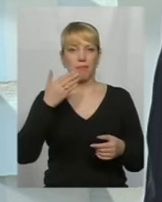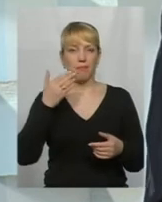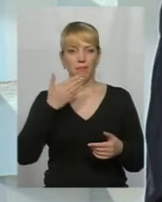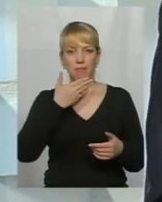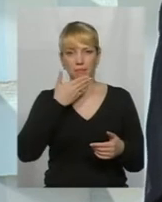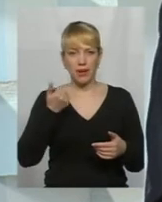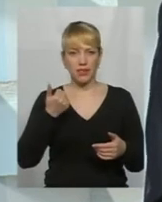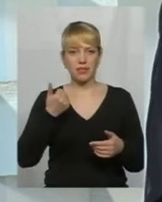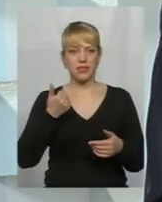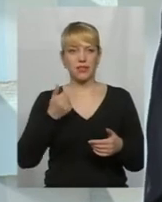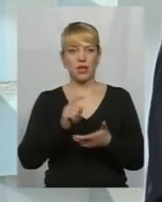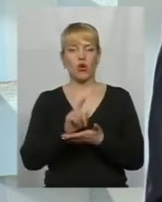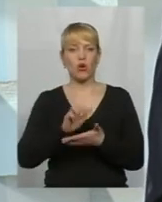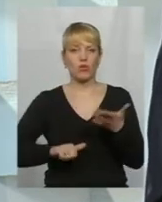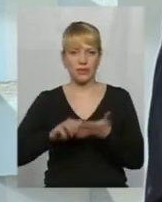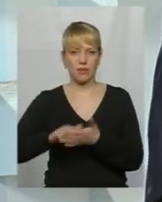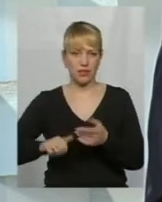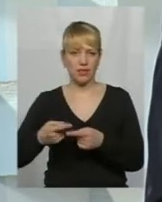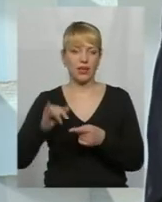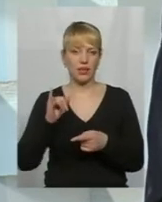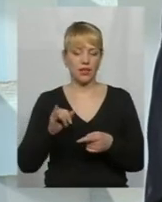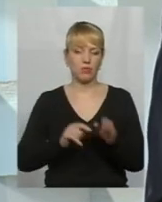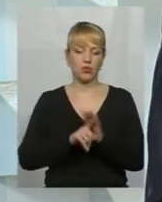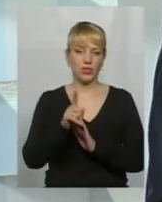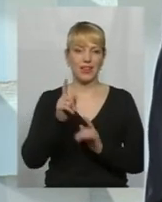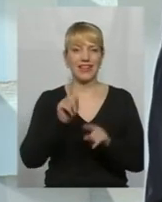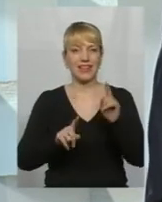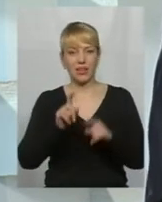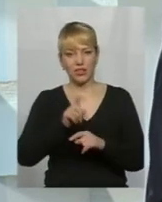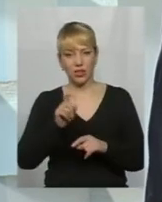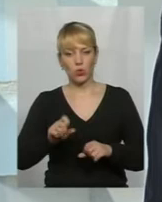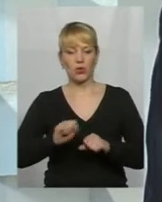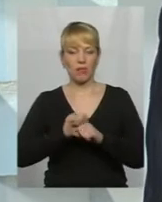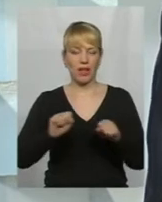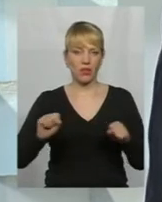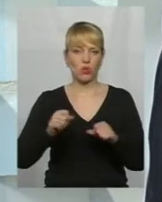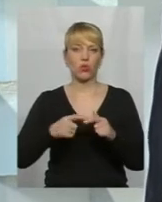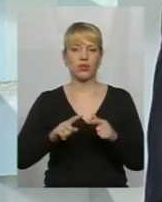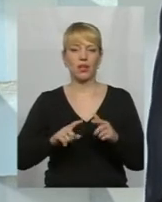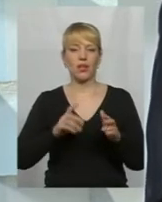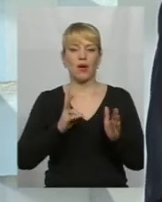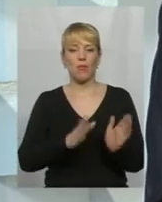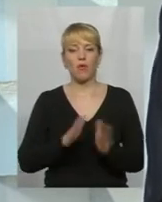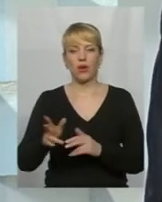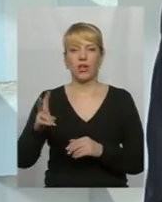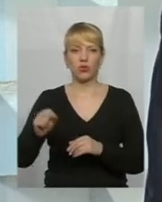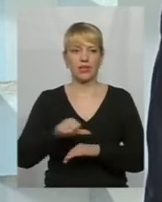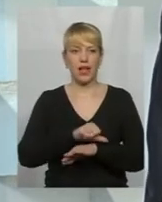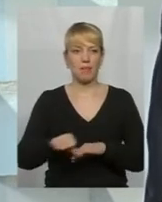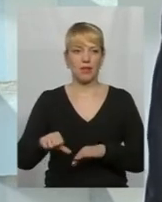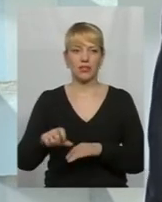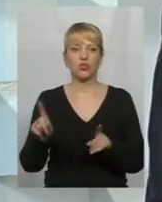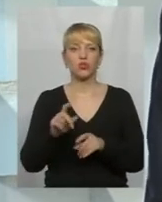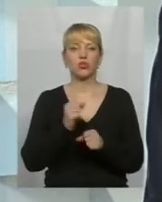Почали деякі люди, патріоти наводити порядок на митниці. Що Насіров